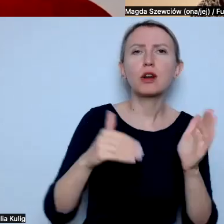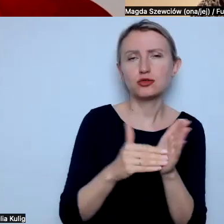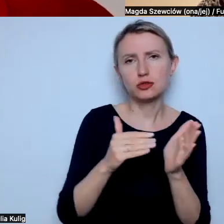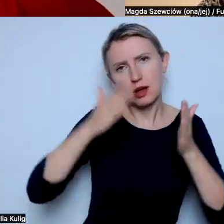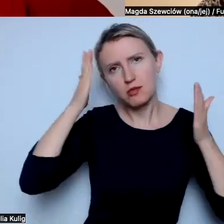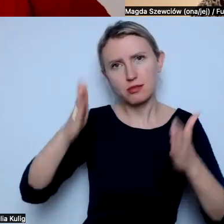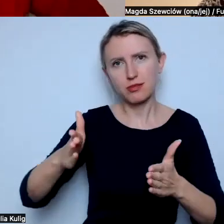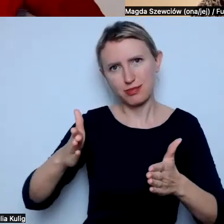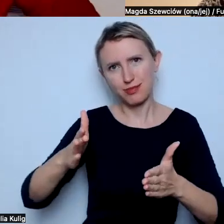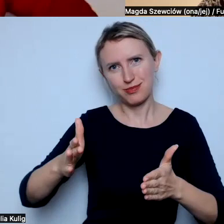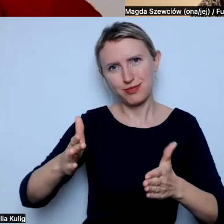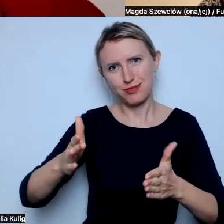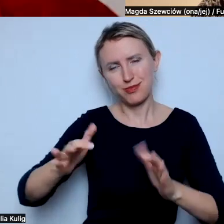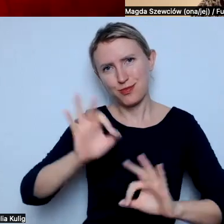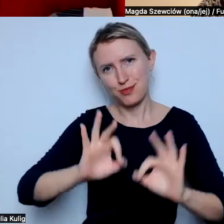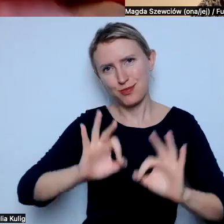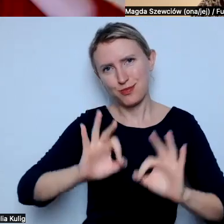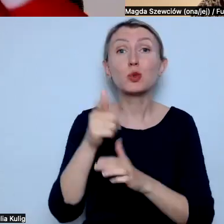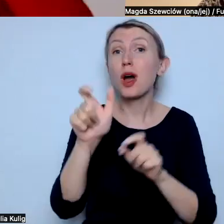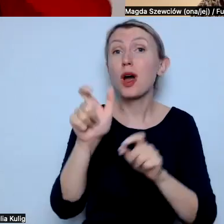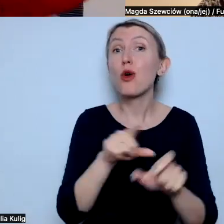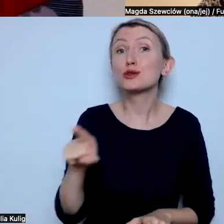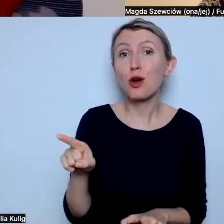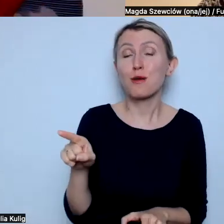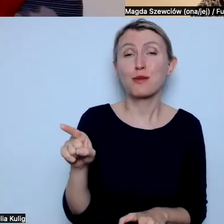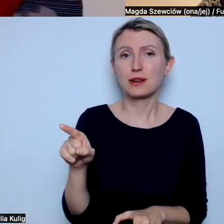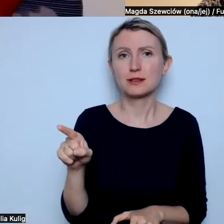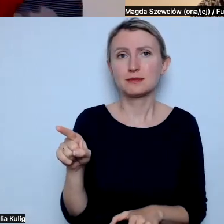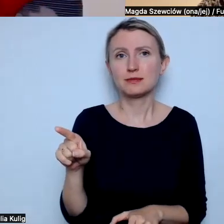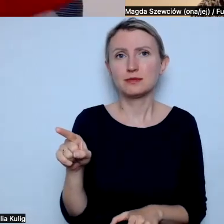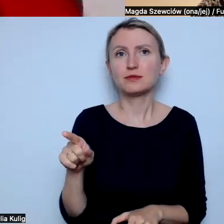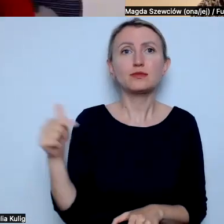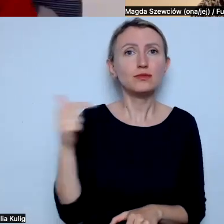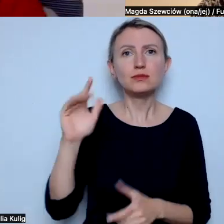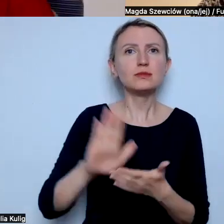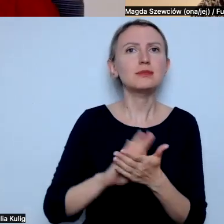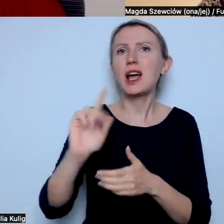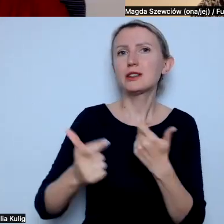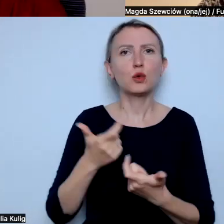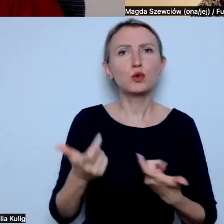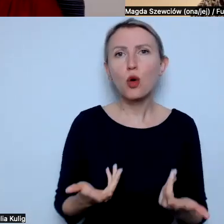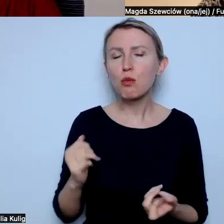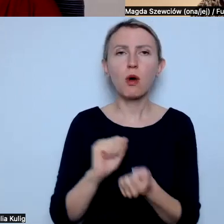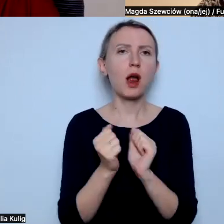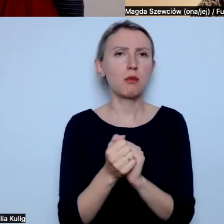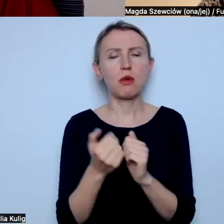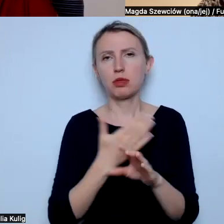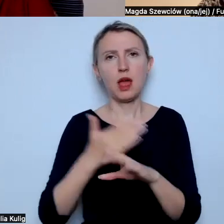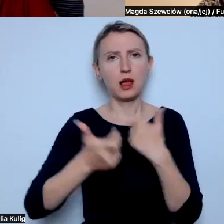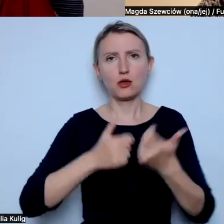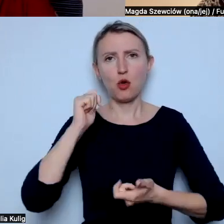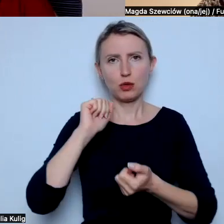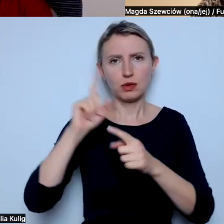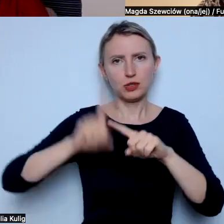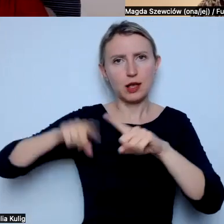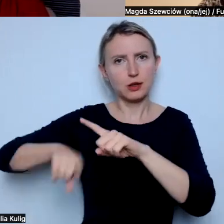skupić. Na przykład te osoby, które powinny przeprosić, a tego nie zrobiły, albo kontynuują robienie szkodliwych rzeczy